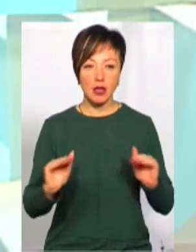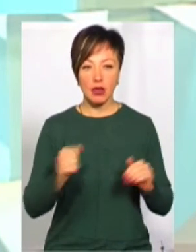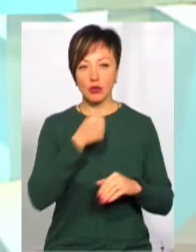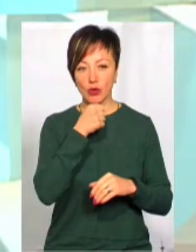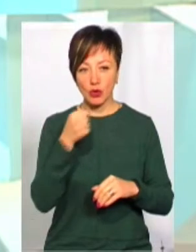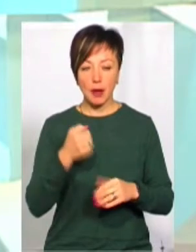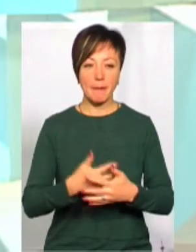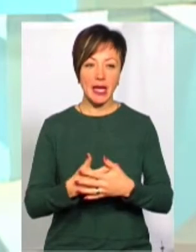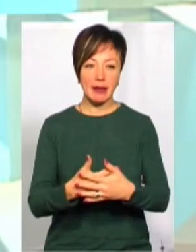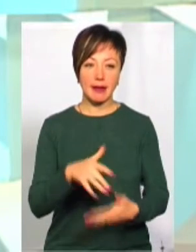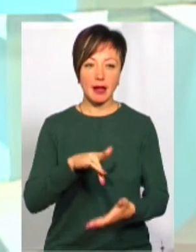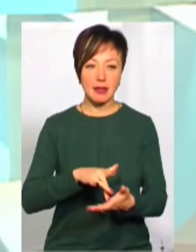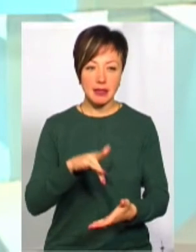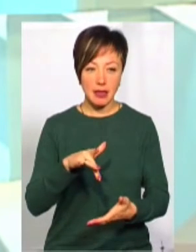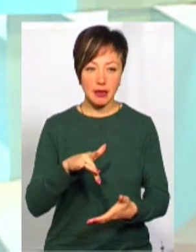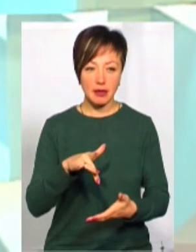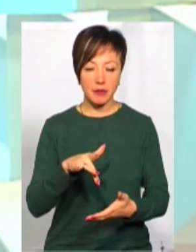доросла, перинатальний центр,